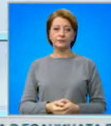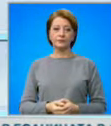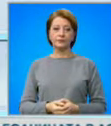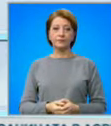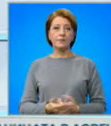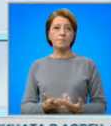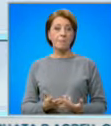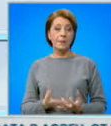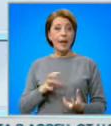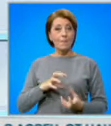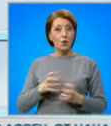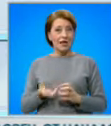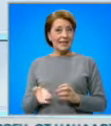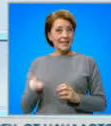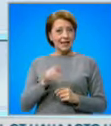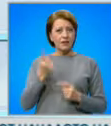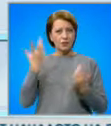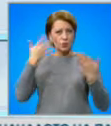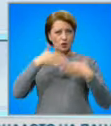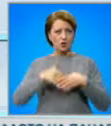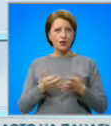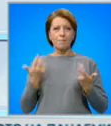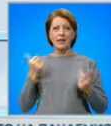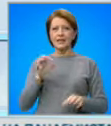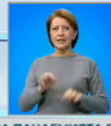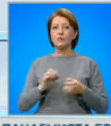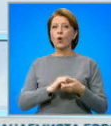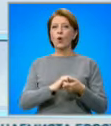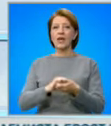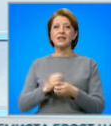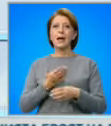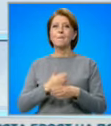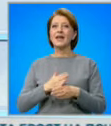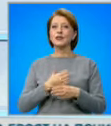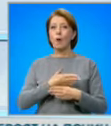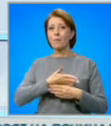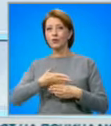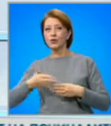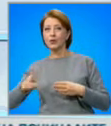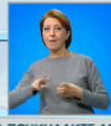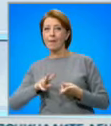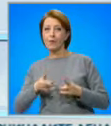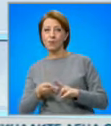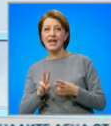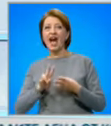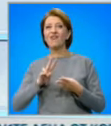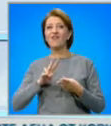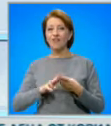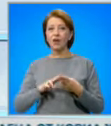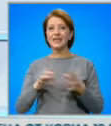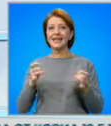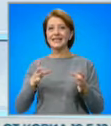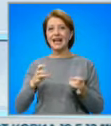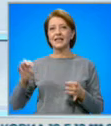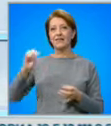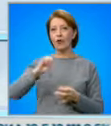И политика. След като оснощи предизборната коалиция между продължаваме промяната, ВОЛТ и средна европейска класа